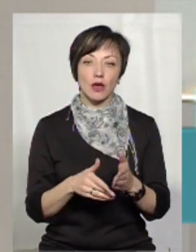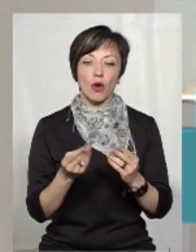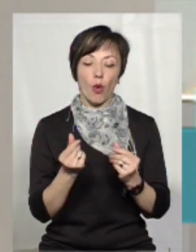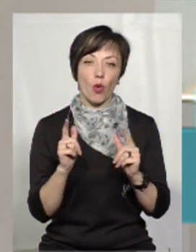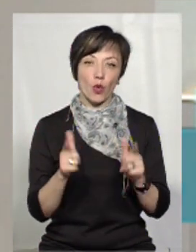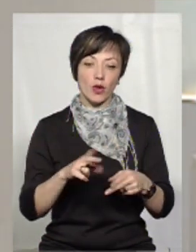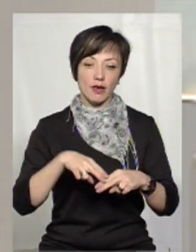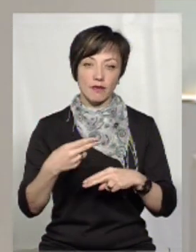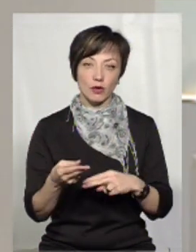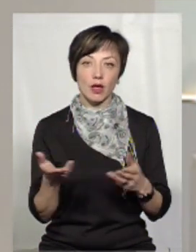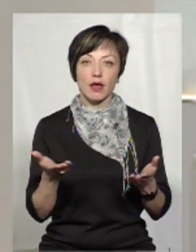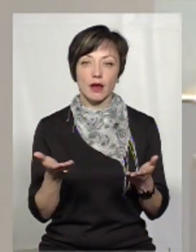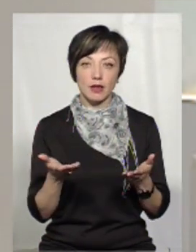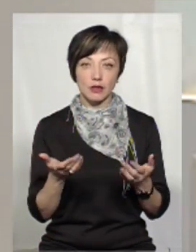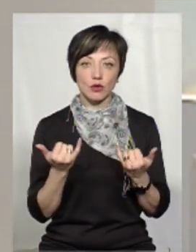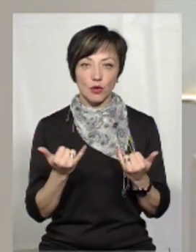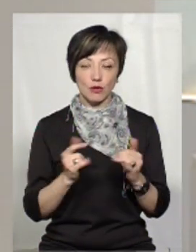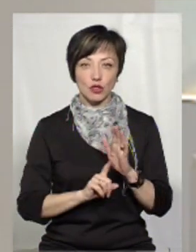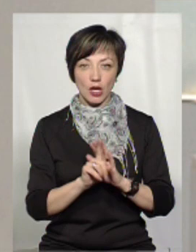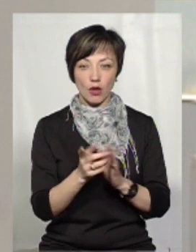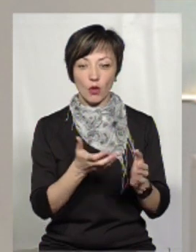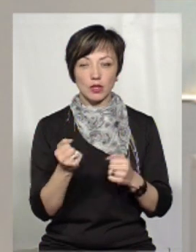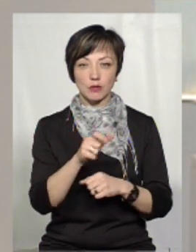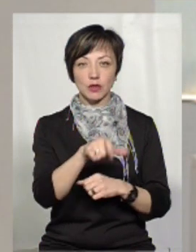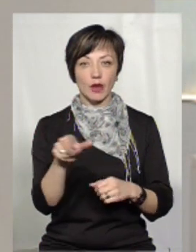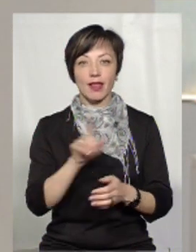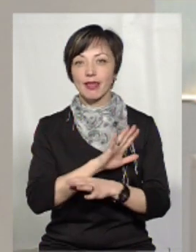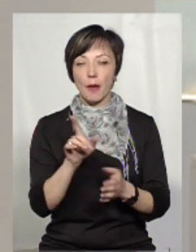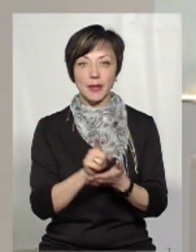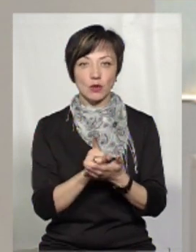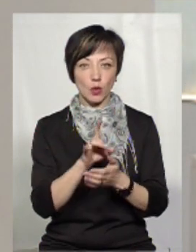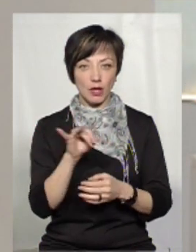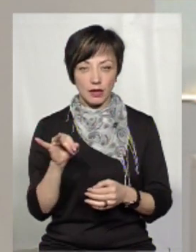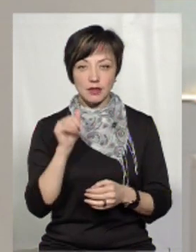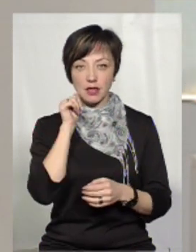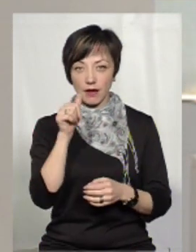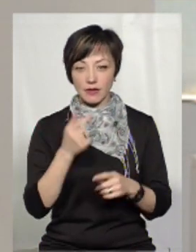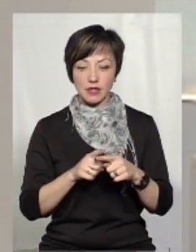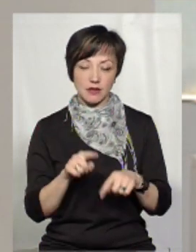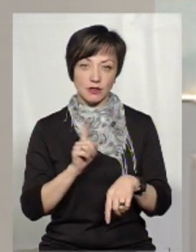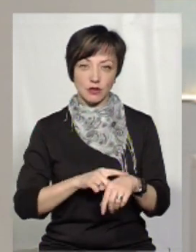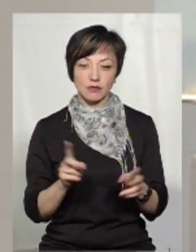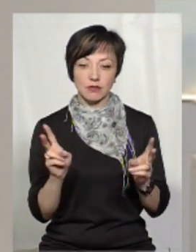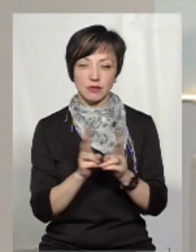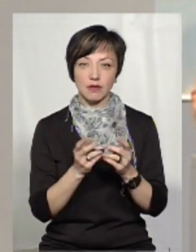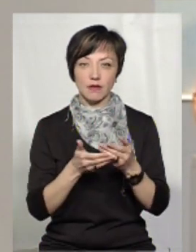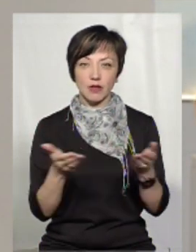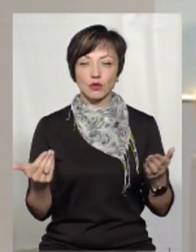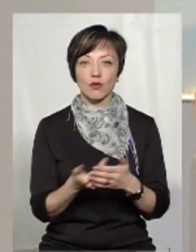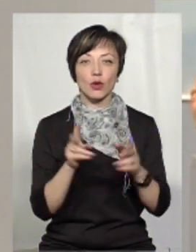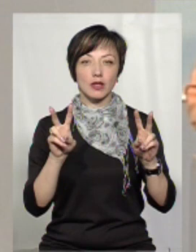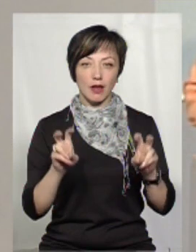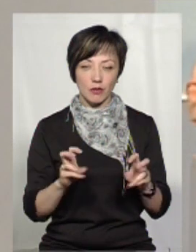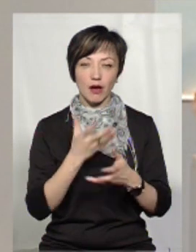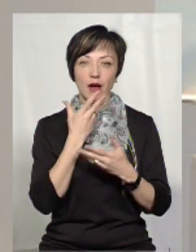готівкою, які сьогодні почали отримувати непенсіонери. Завтра у цій же порі чекатимемо вас із